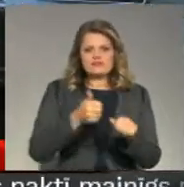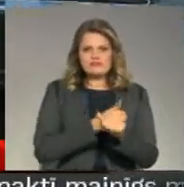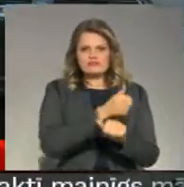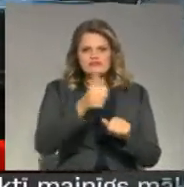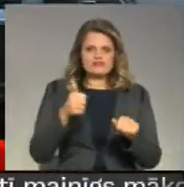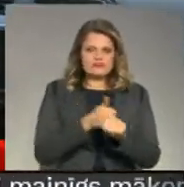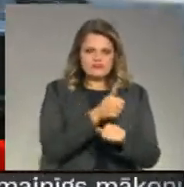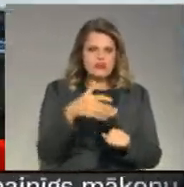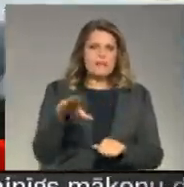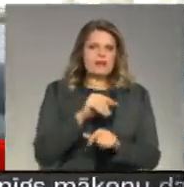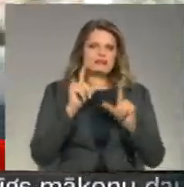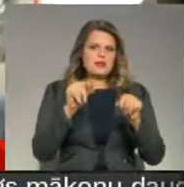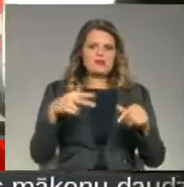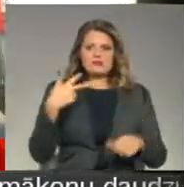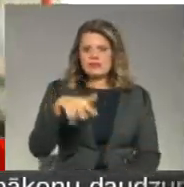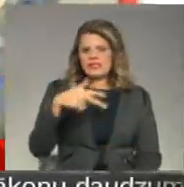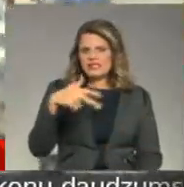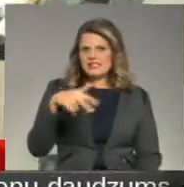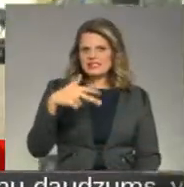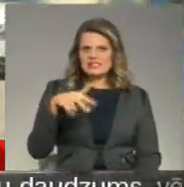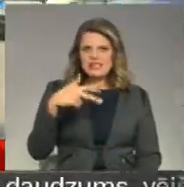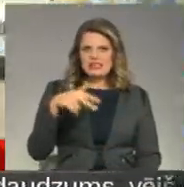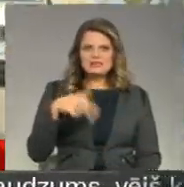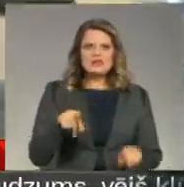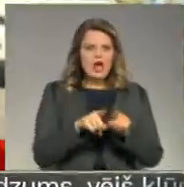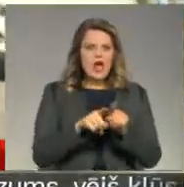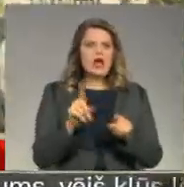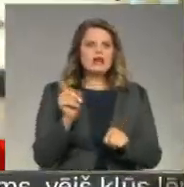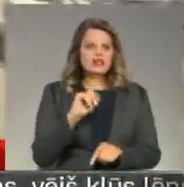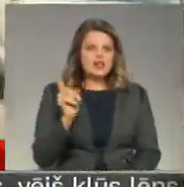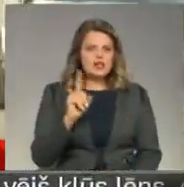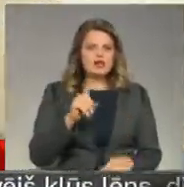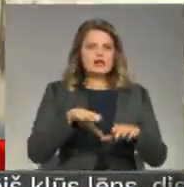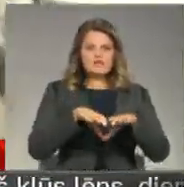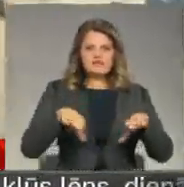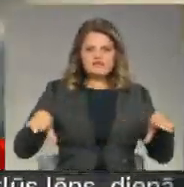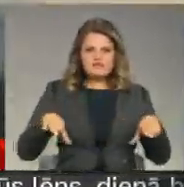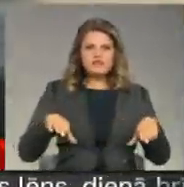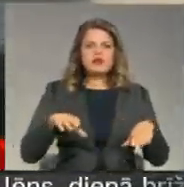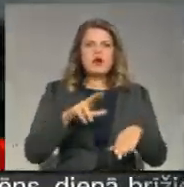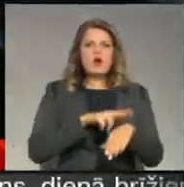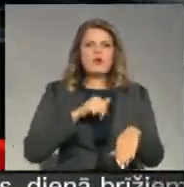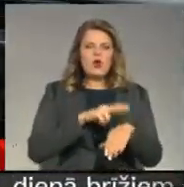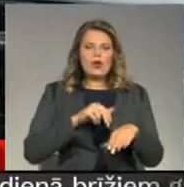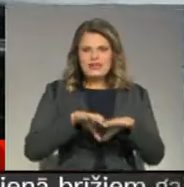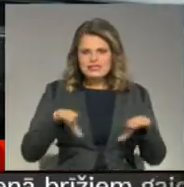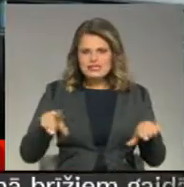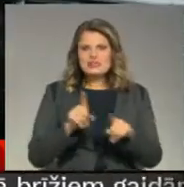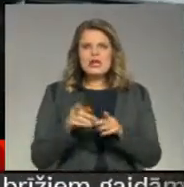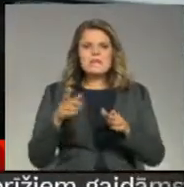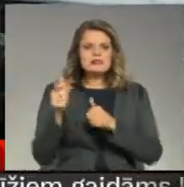tas jau to, ka mēs jau braucam uz 30 km. Ir arī guļošais policis pa ceļam, tie skoli.